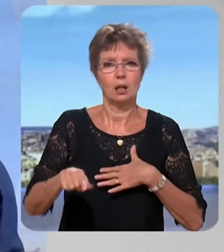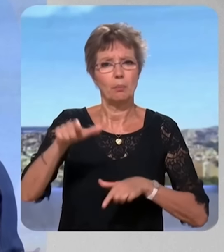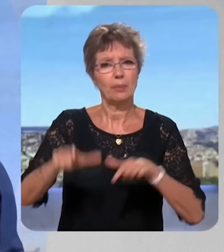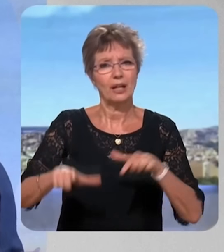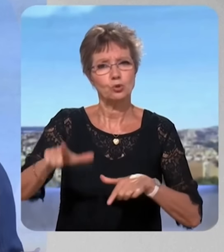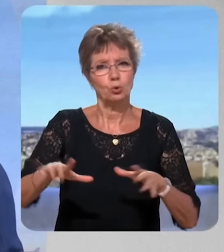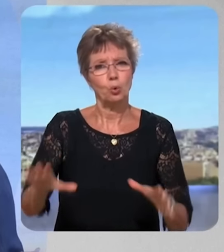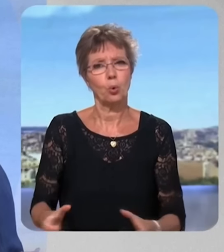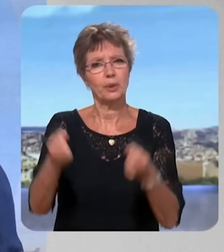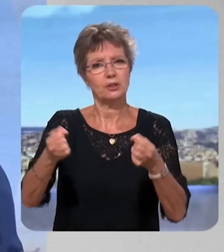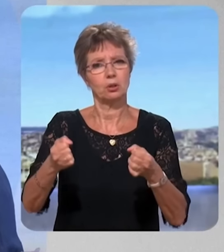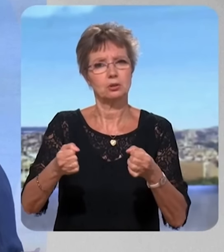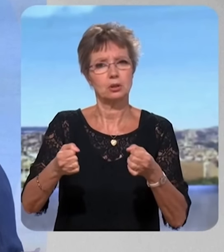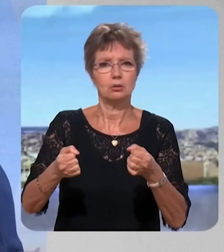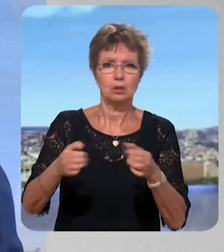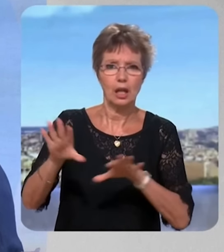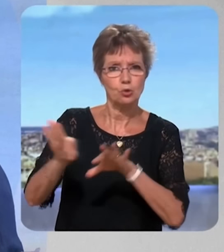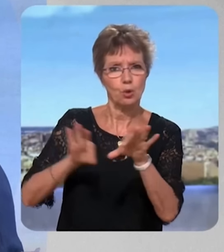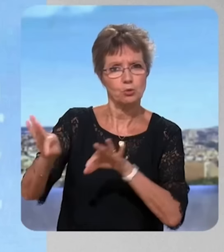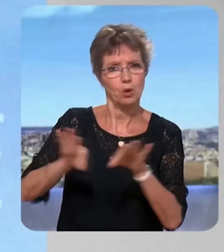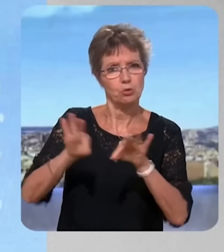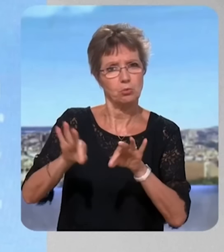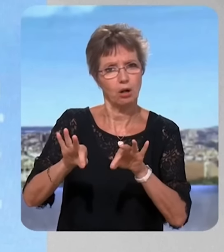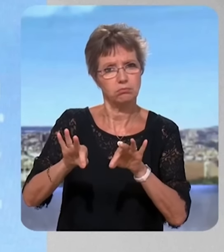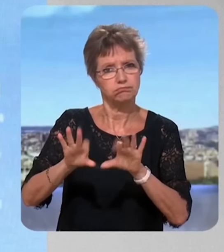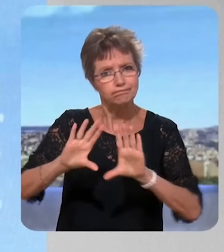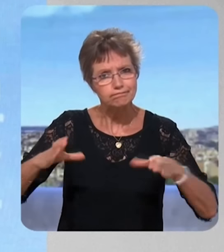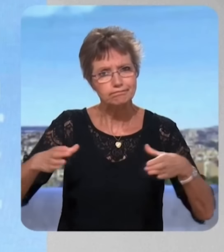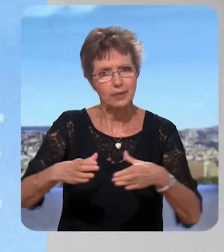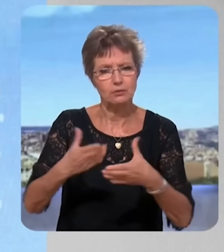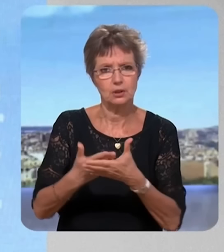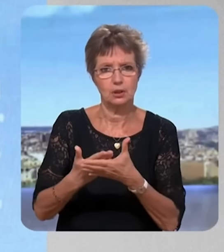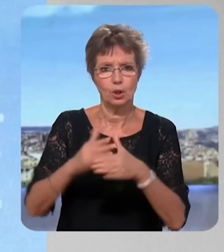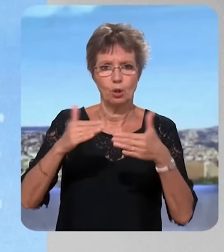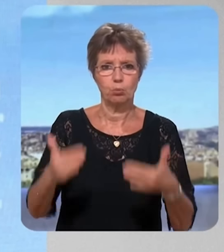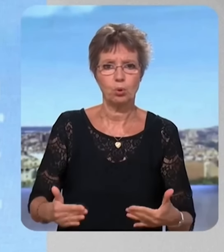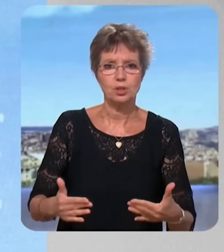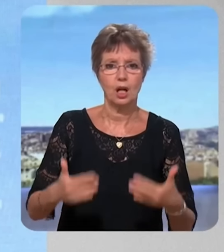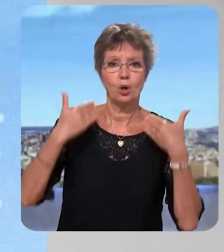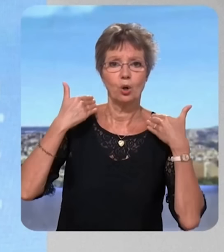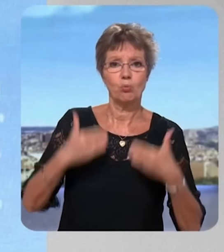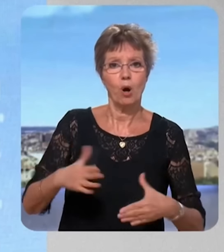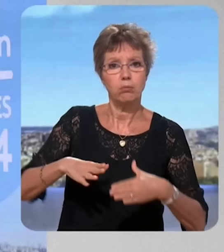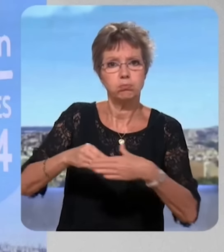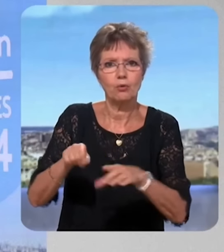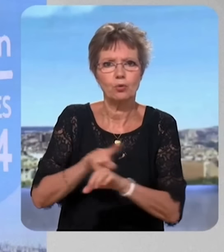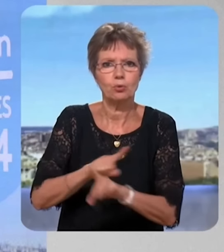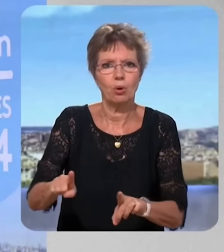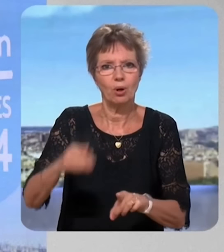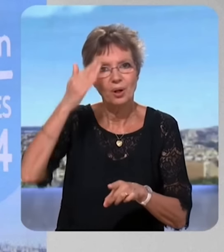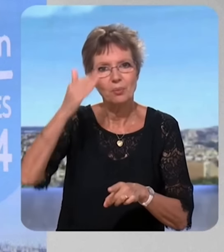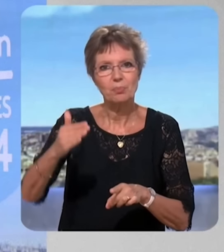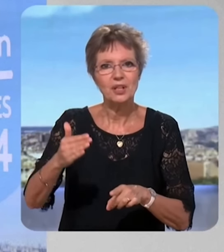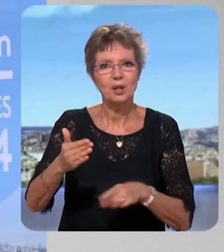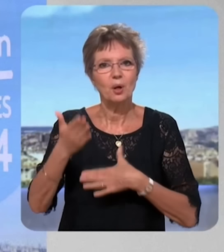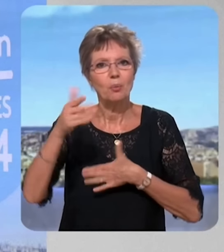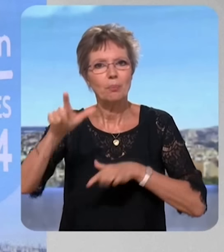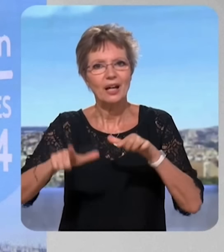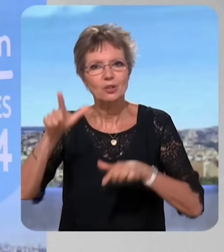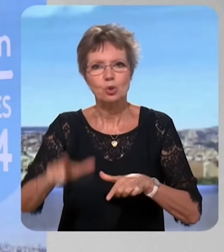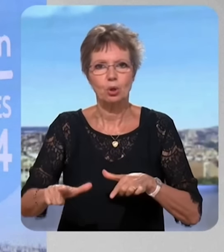compétentes et les plus expérimentées qui soient. Et donc, de ce point de vue-là, je n'ai pas la prétention nécessairement d'en faire partie. S'il y a des meilleurs profits, qu'ils soient pris.